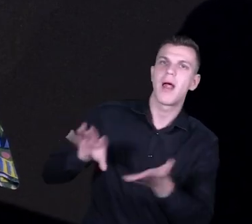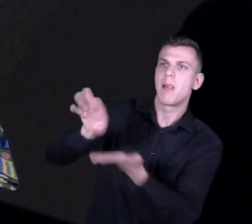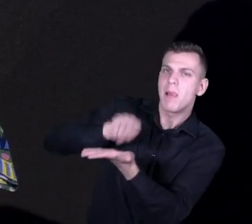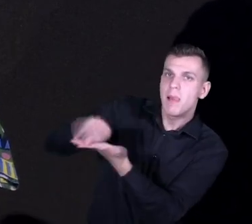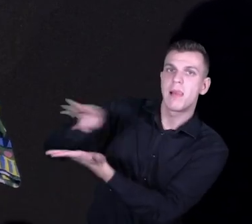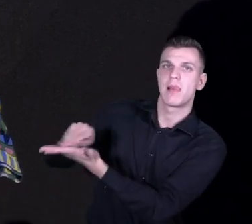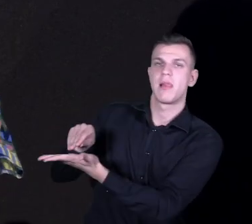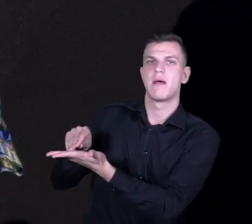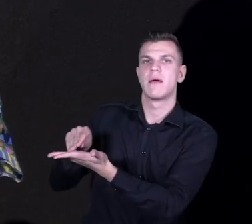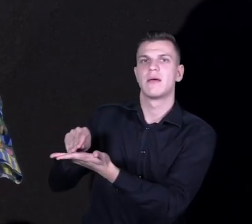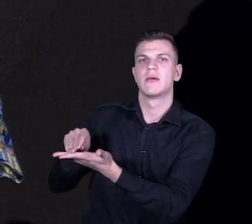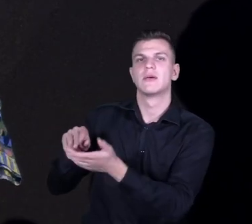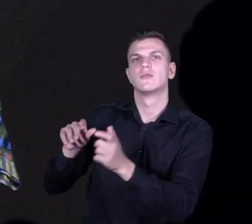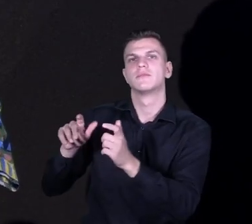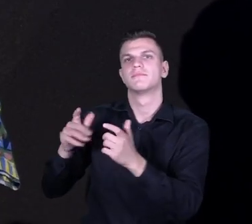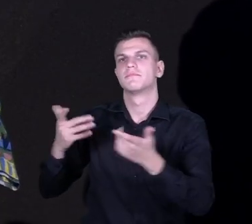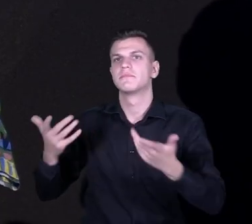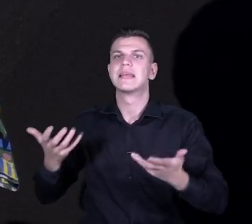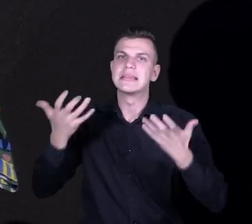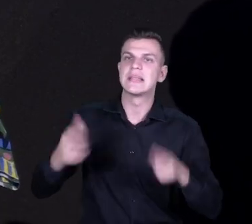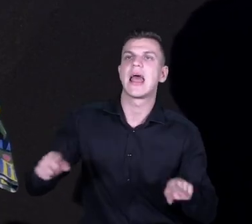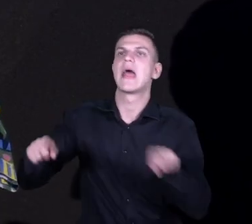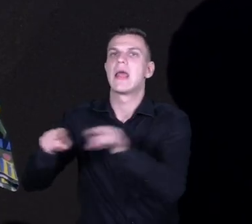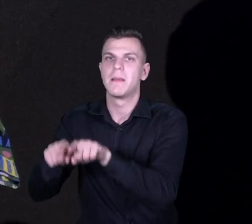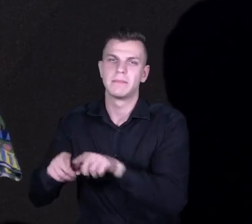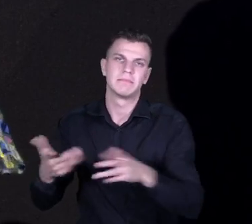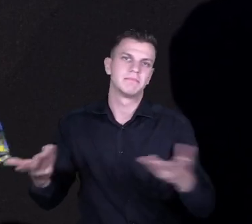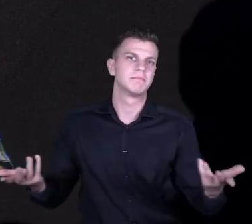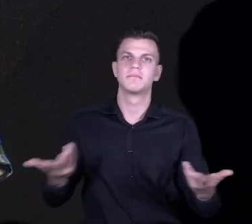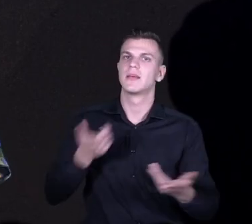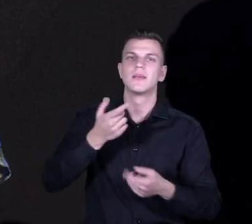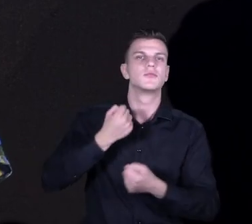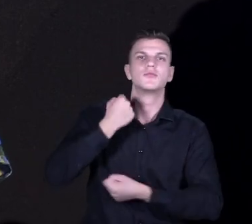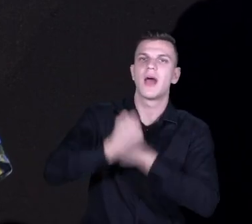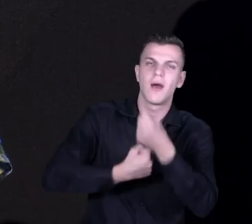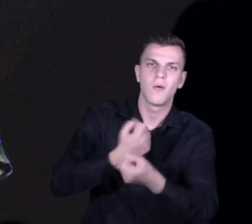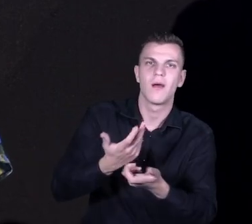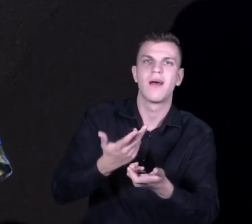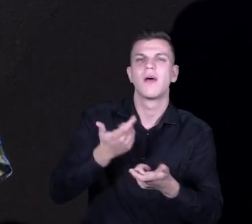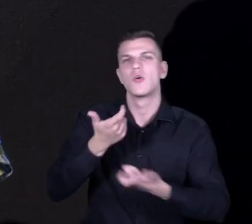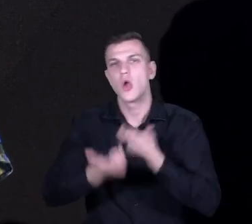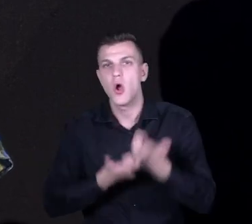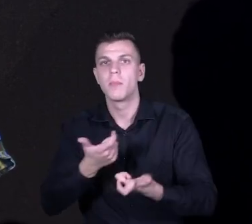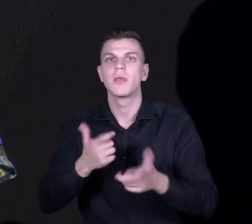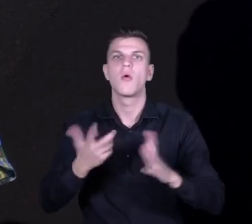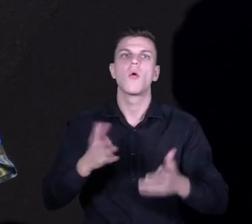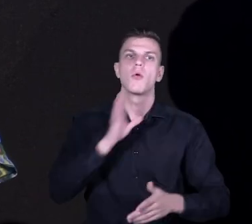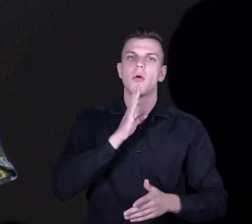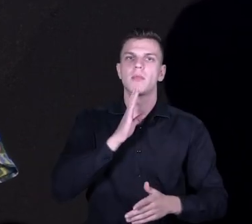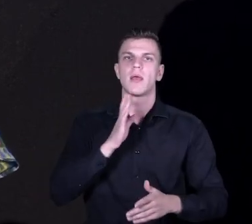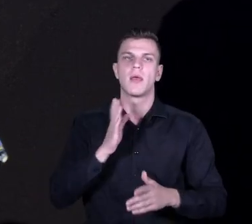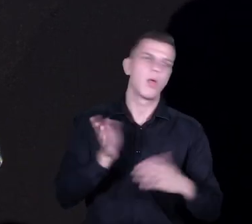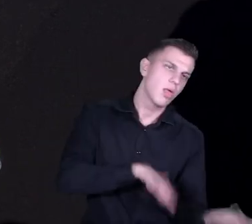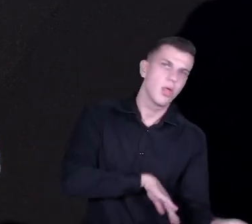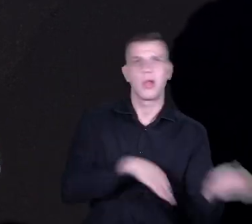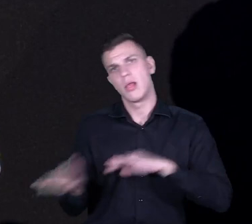w jakieś trendy, próba działania właśnie takiego niestabilnego, raz to, raz